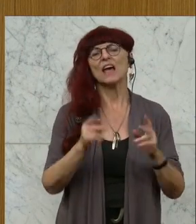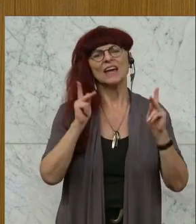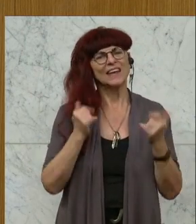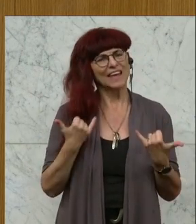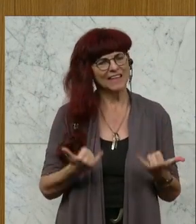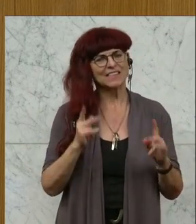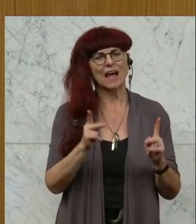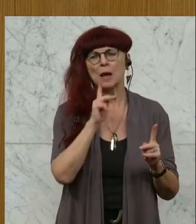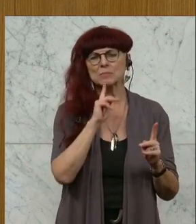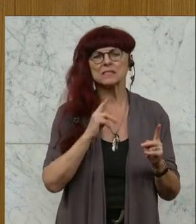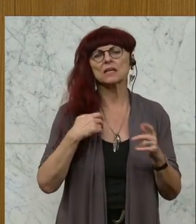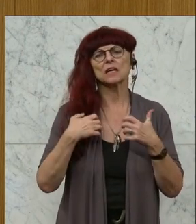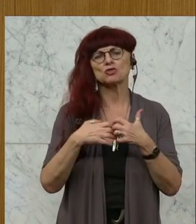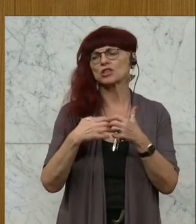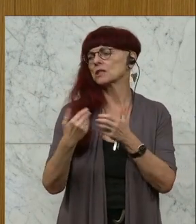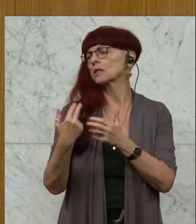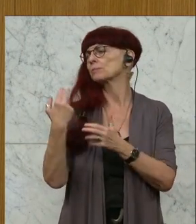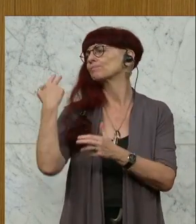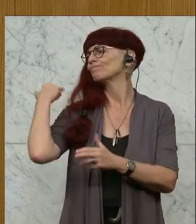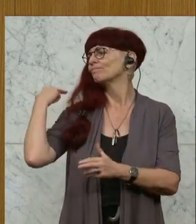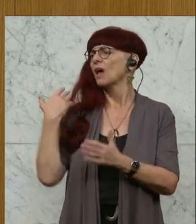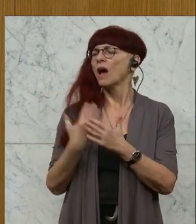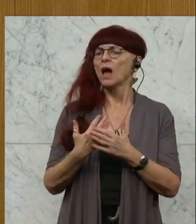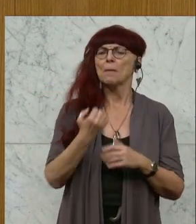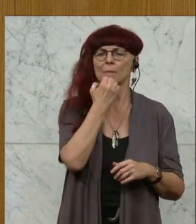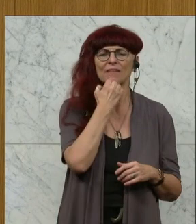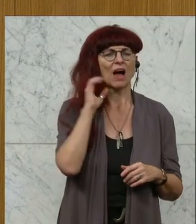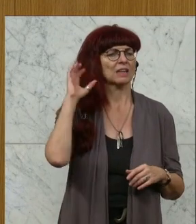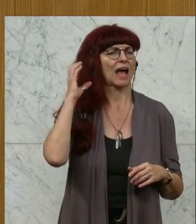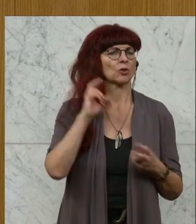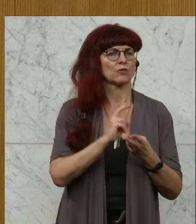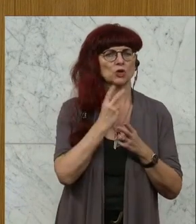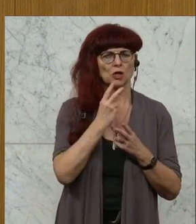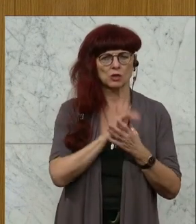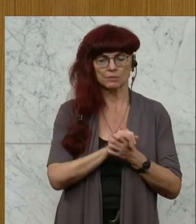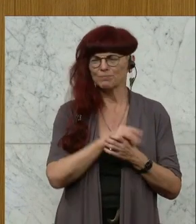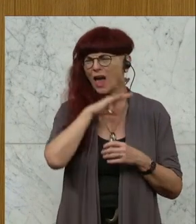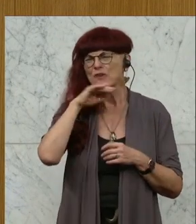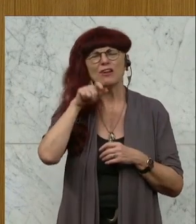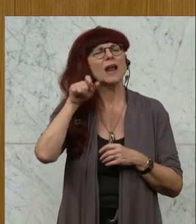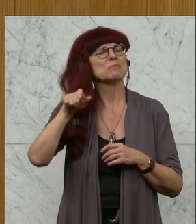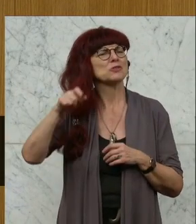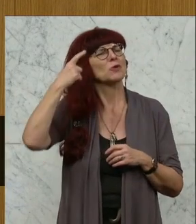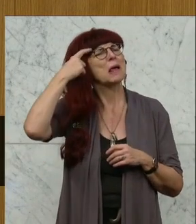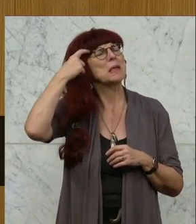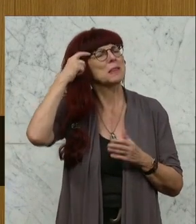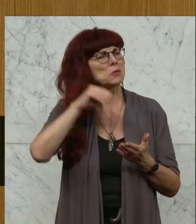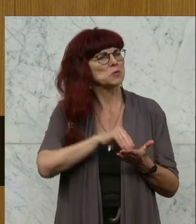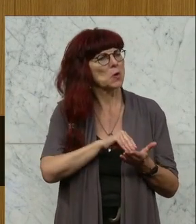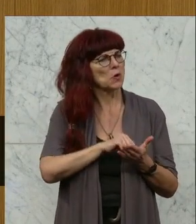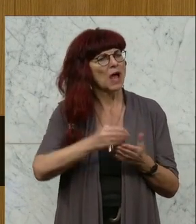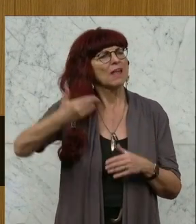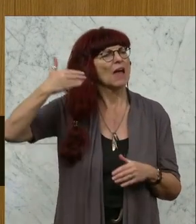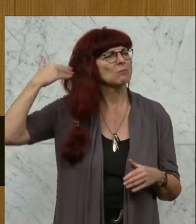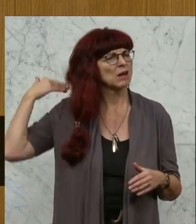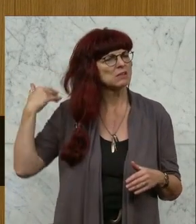auszuholen, was das Privatradio betrifft. Viele von Ihnen können sich wahrscheinlich noch daran erinnern, als im